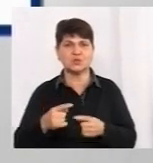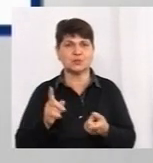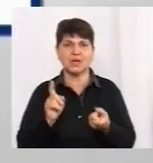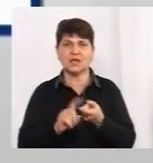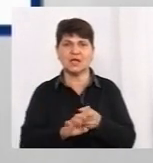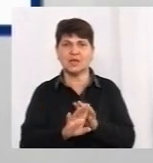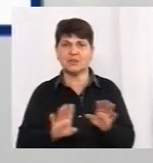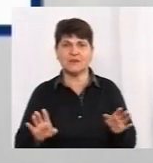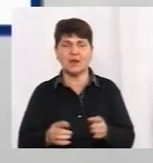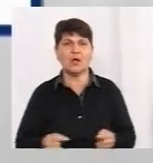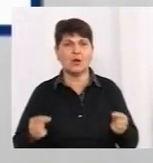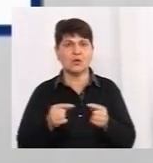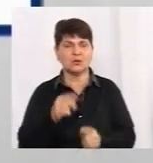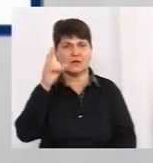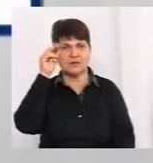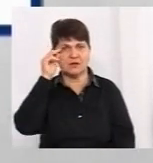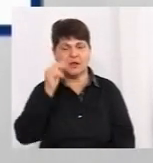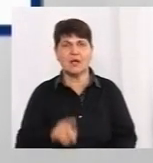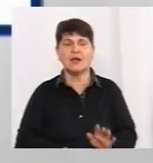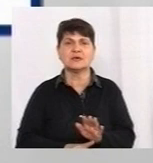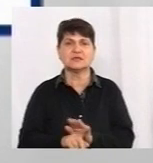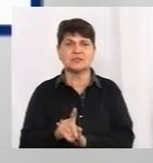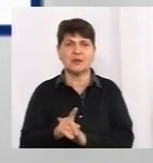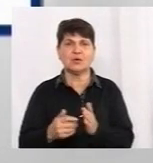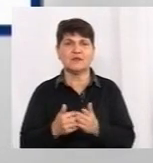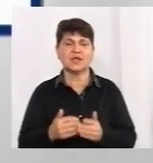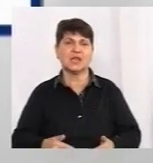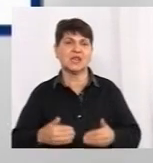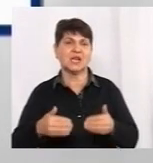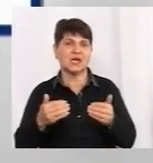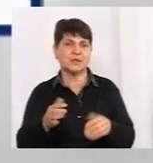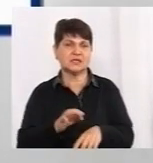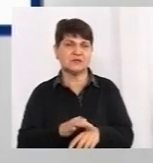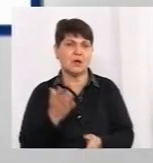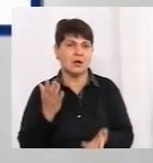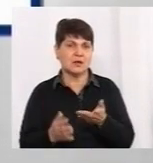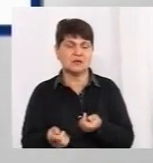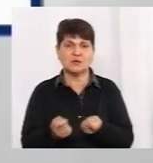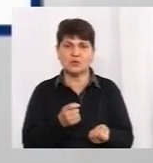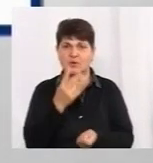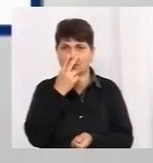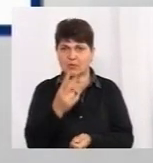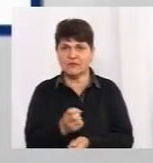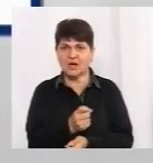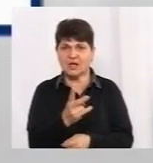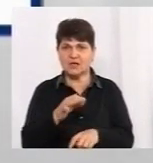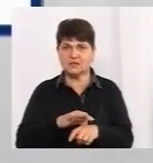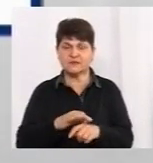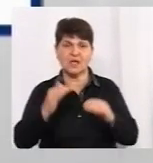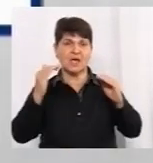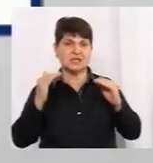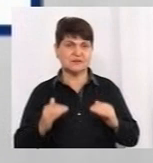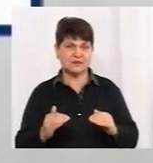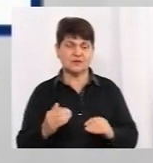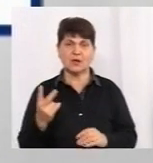'язані до конкретних дат, а їх запуск залежить від динаміки захворювання. Тобто, якщо уряд бачитиме, що кількість захворілих знижується, то